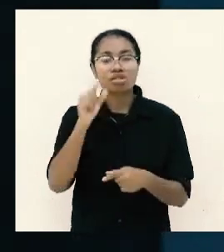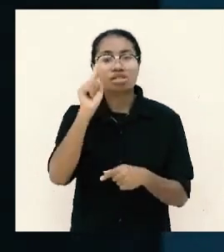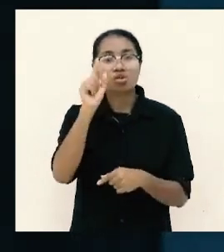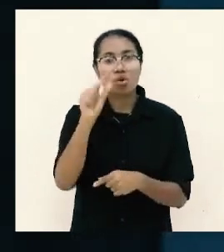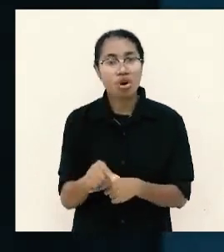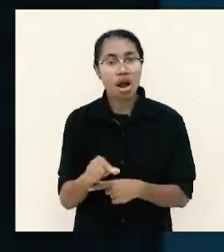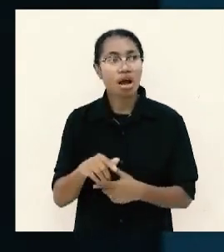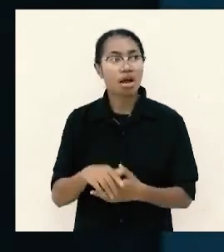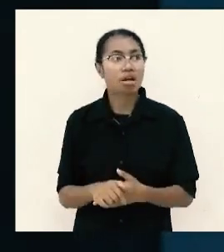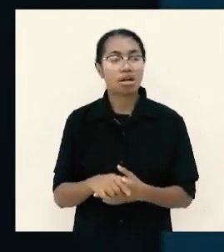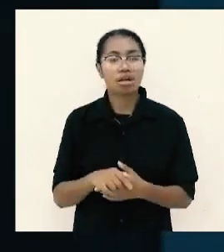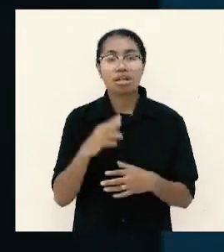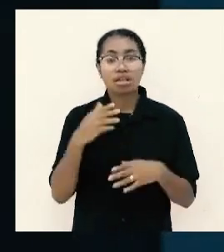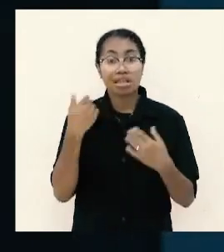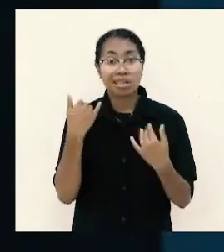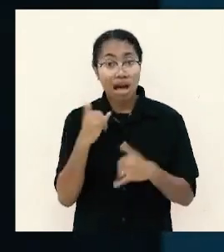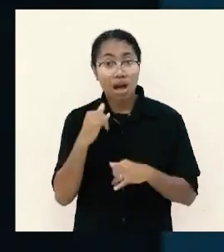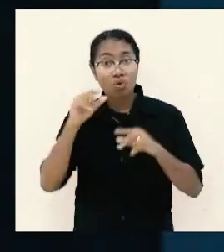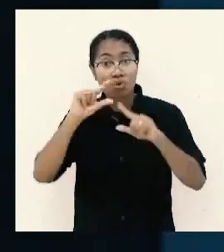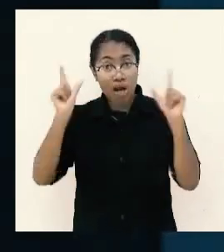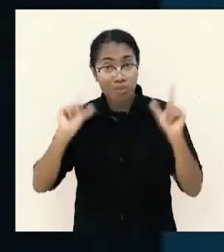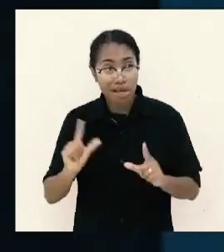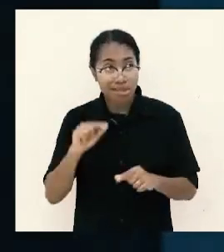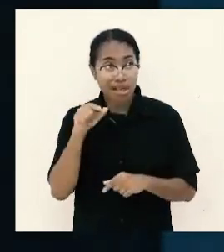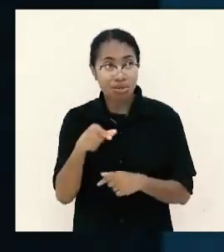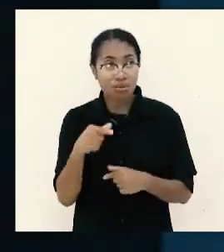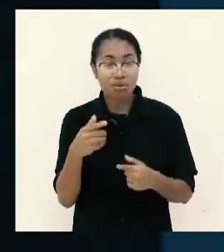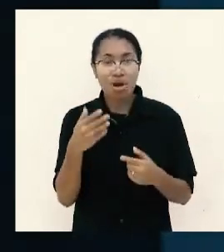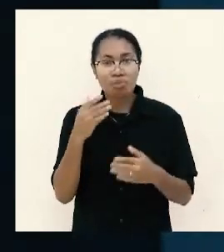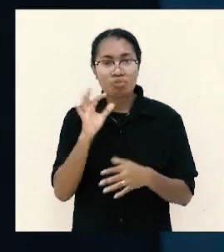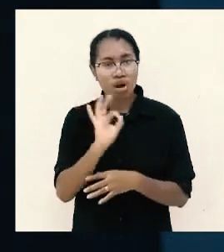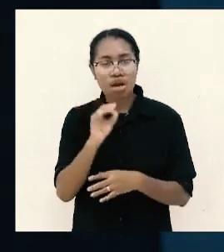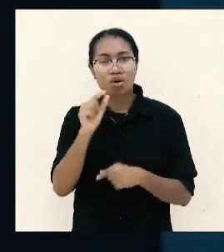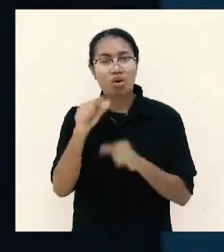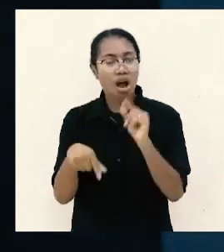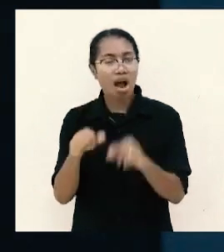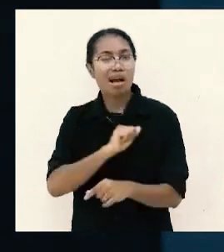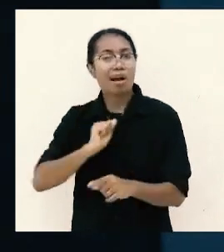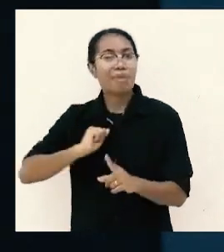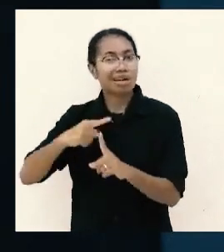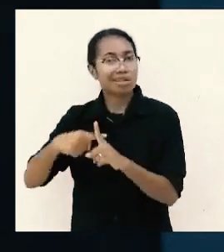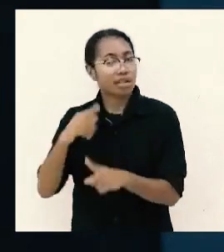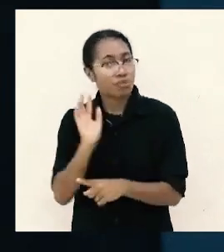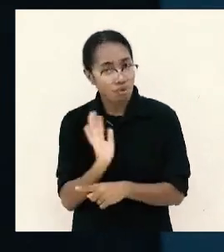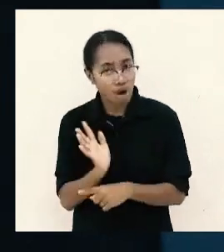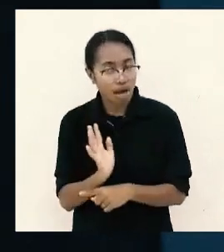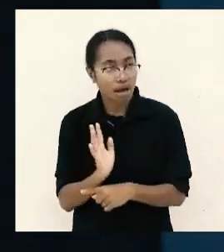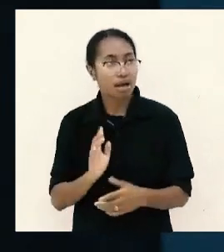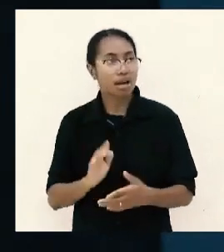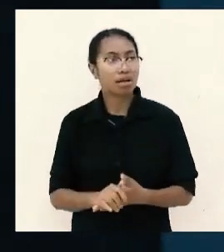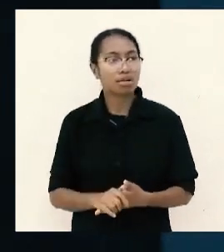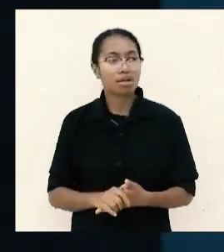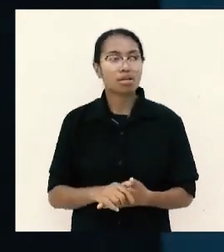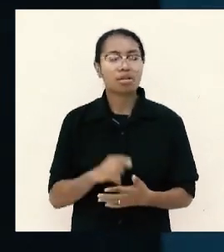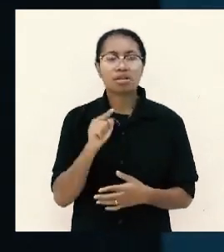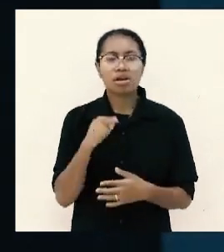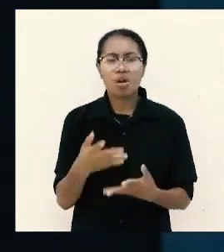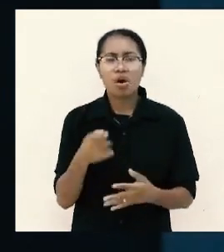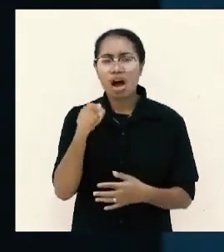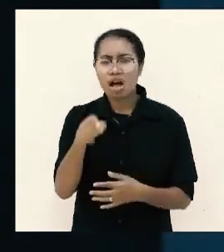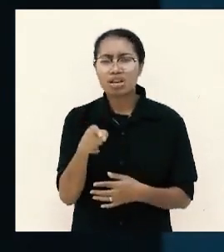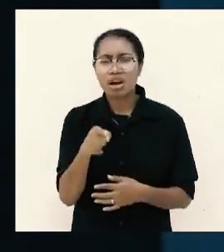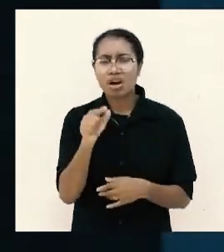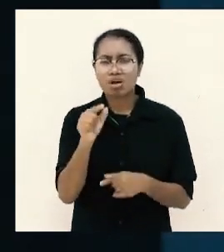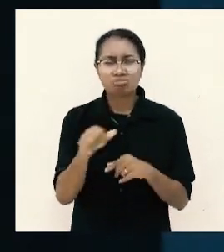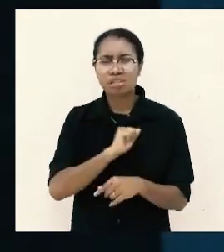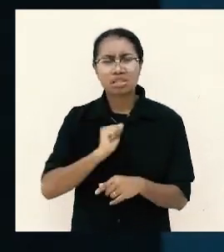dan yang luar biasanya orang itu ternyata bukan orang Kristen bukan orang Kristen lalu wartawan tanya kalau anda bukan Kristen